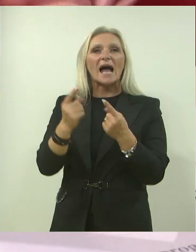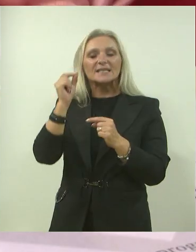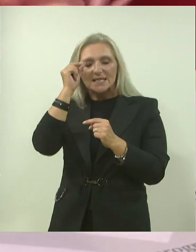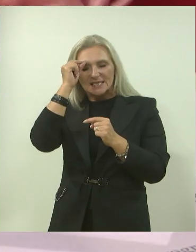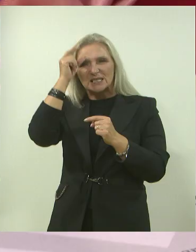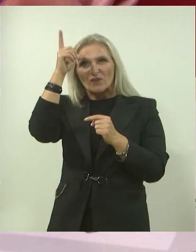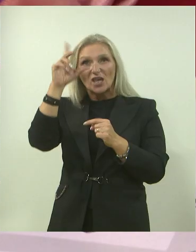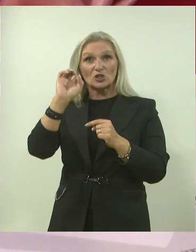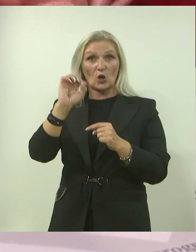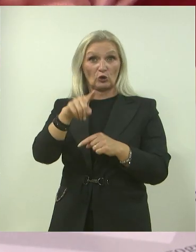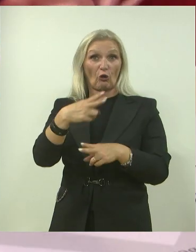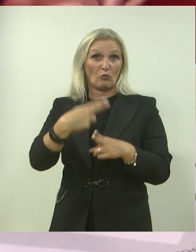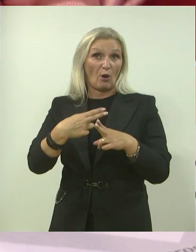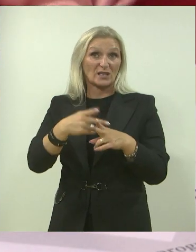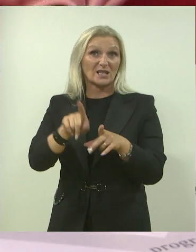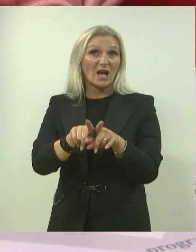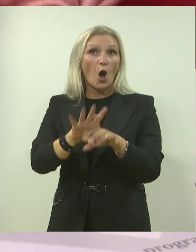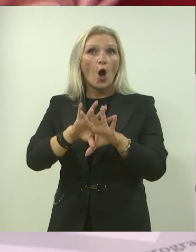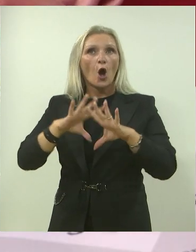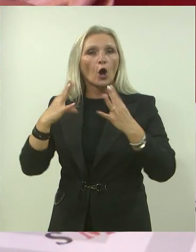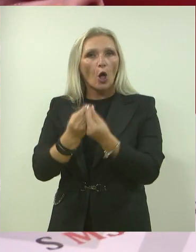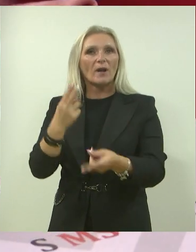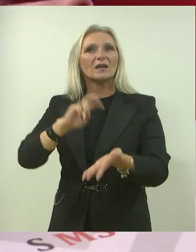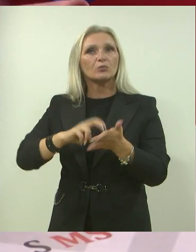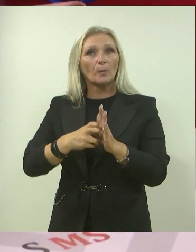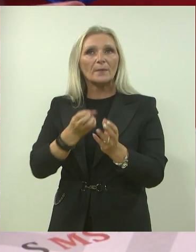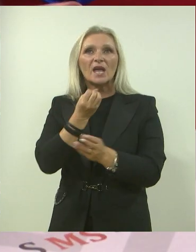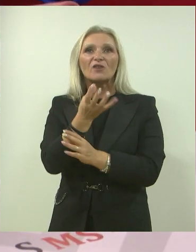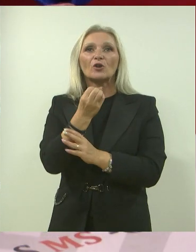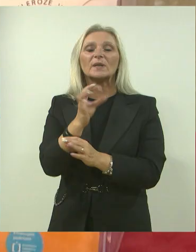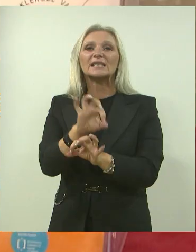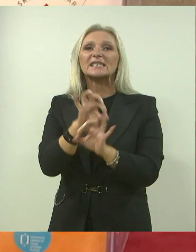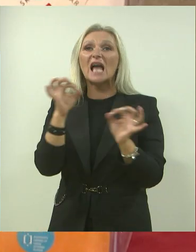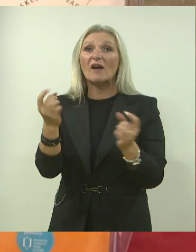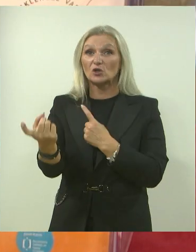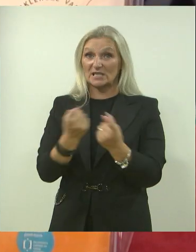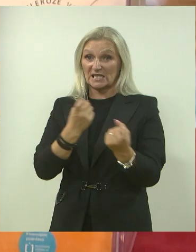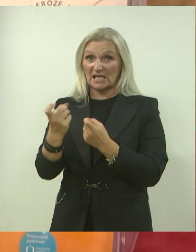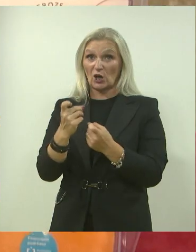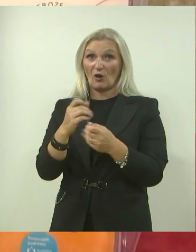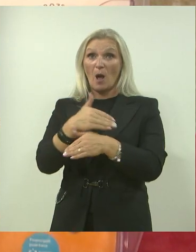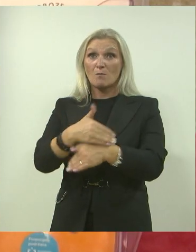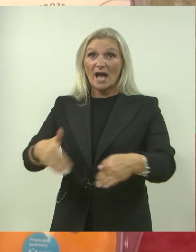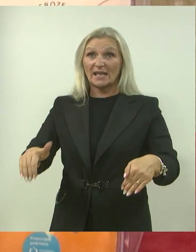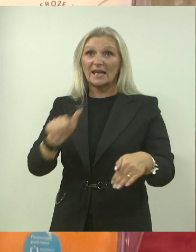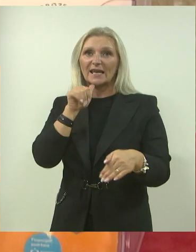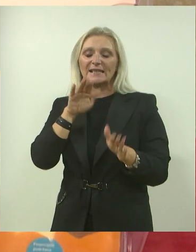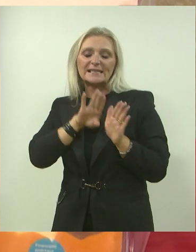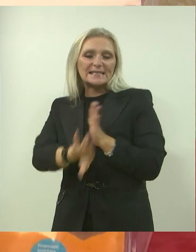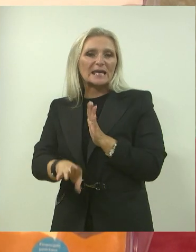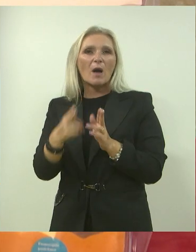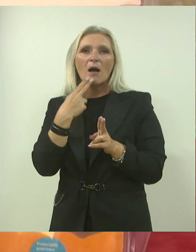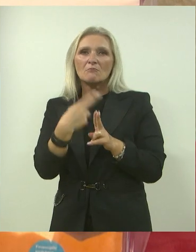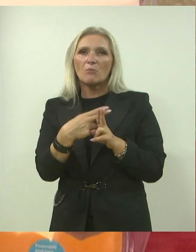multiple sklerozi kao globalnom problemu, te informirati javnost o izazovima socijalnih barijera i stigme zbog kojih se